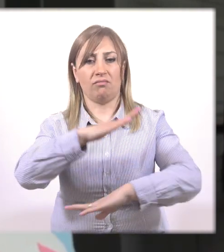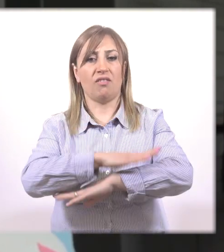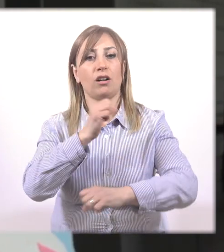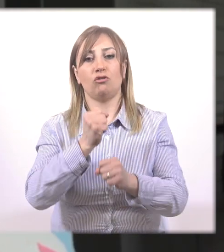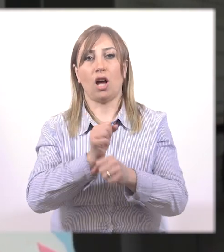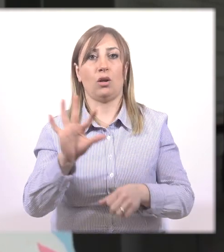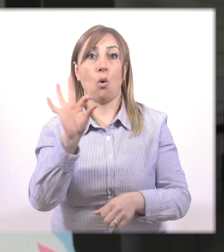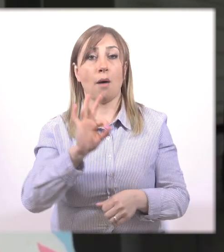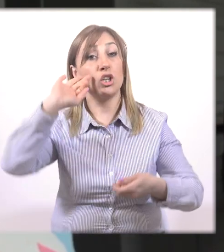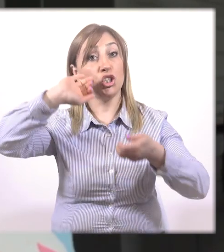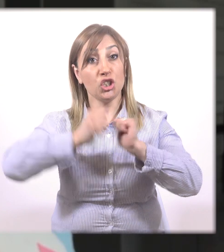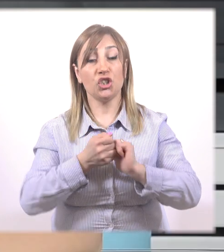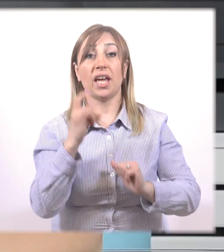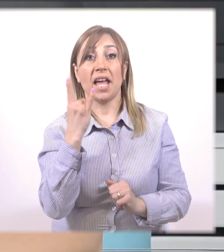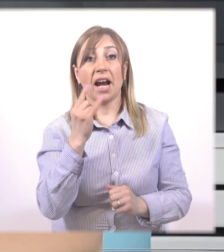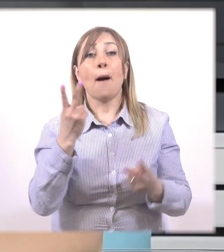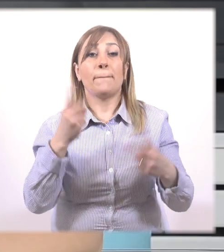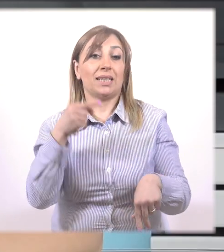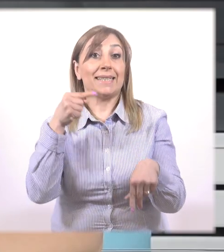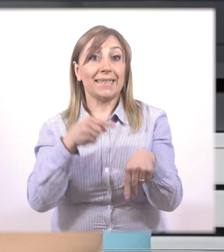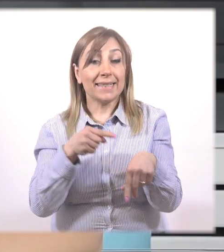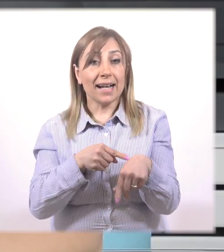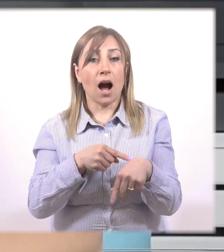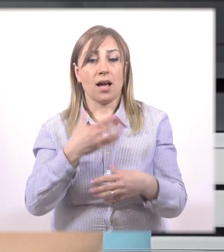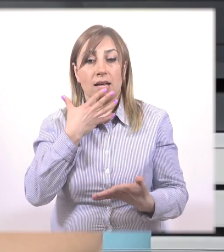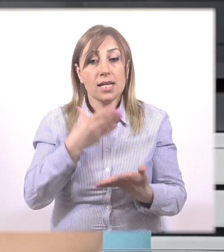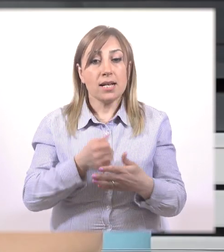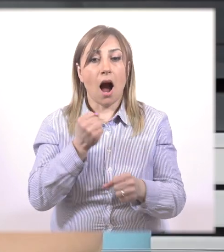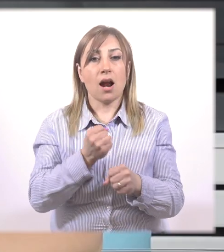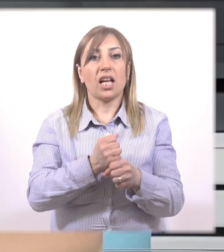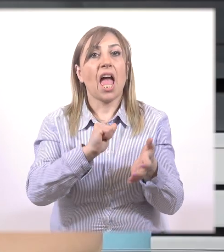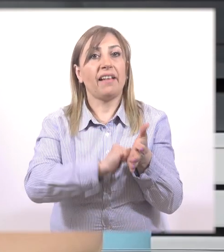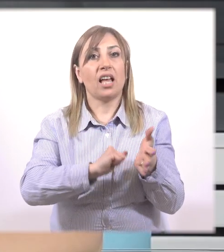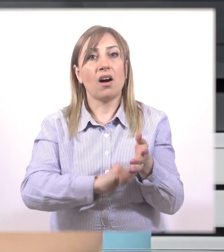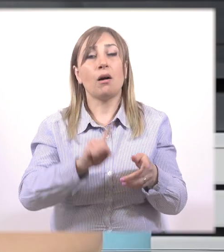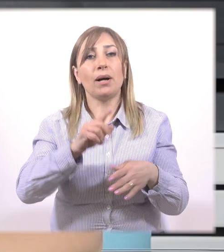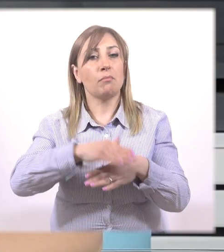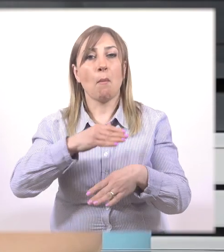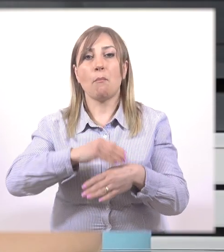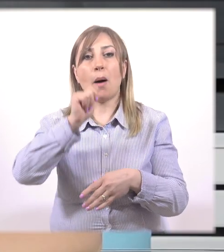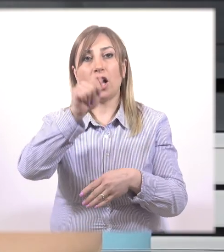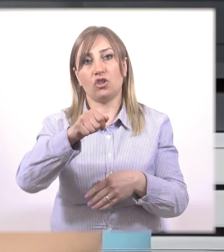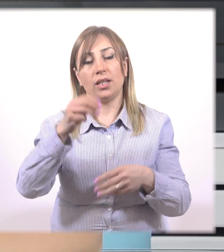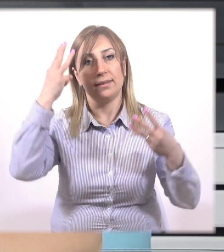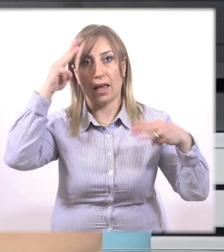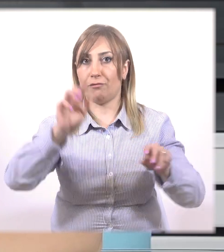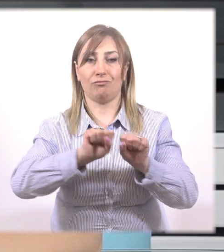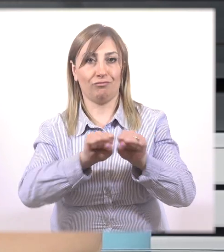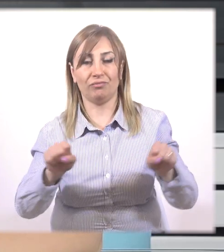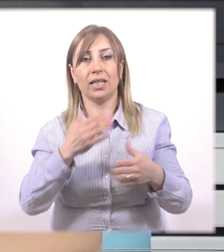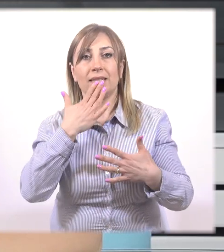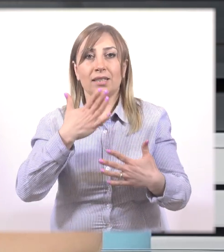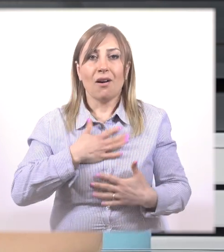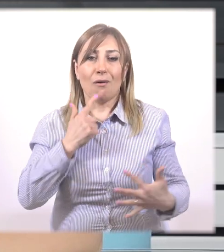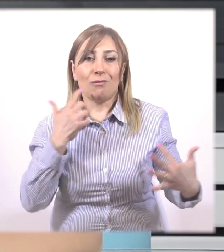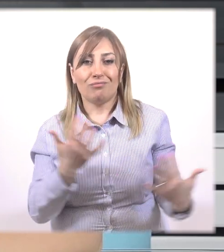նմանատի պարարքներ չգրկնելու ուղության։ Հիշենք, երեխան պետք է զգա ու գրի իրարարքի հետևանքները, բայց ոչ պացրի